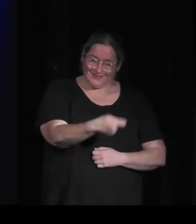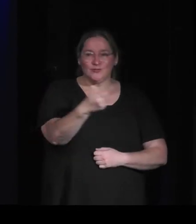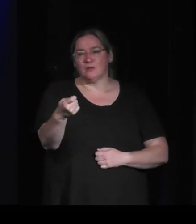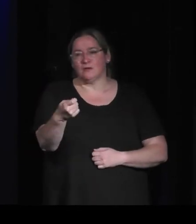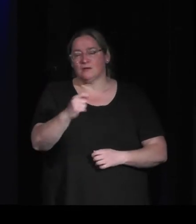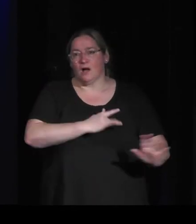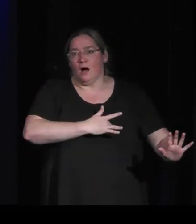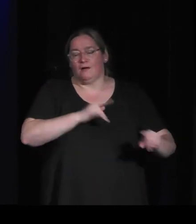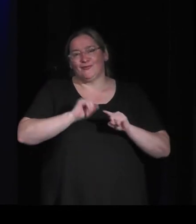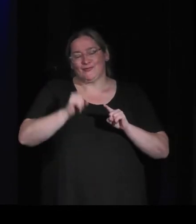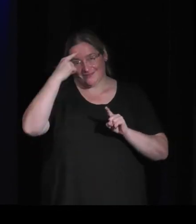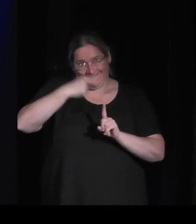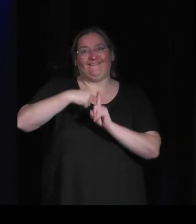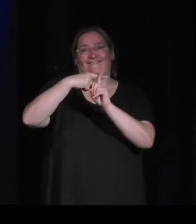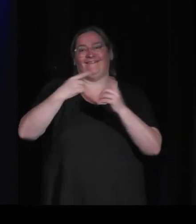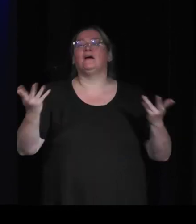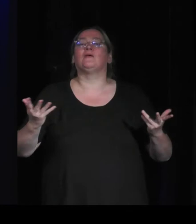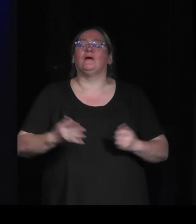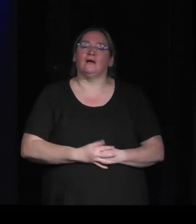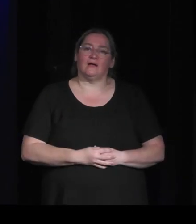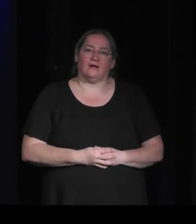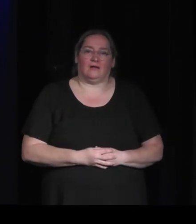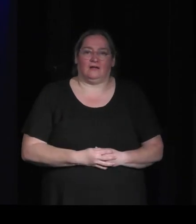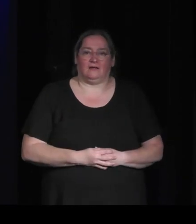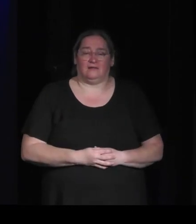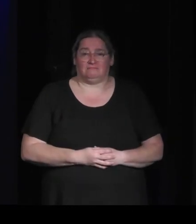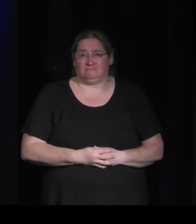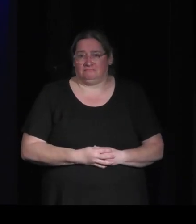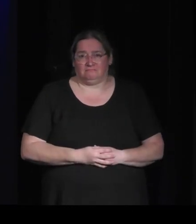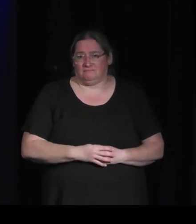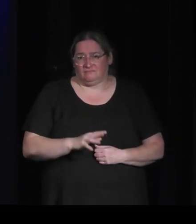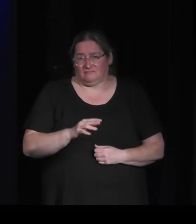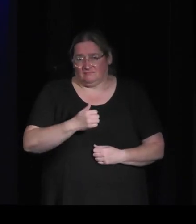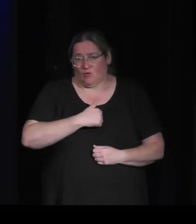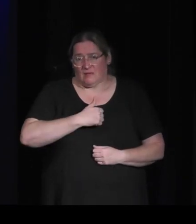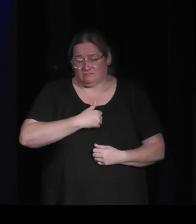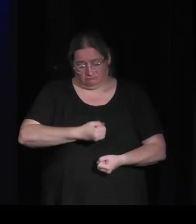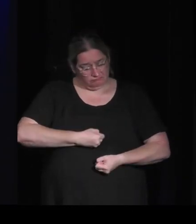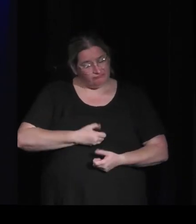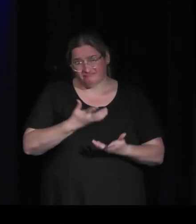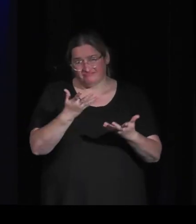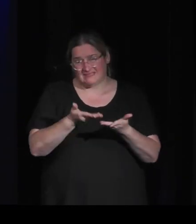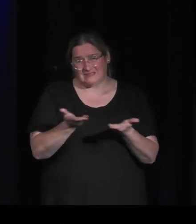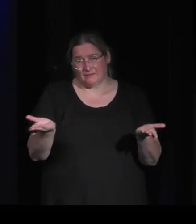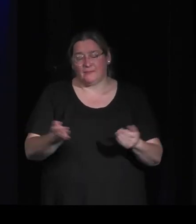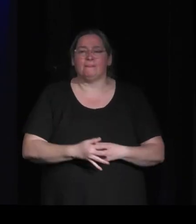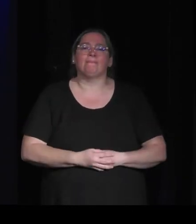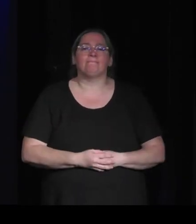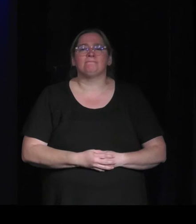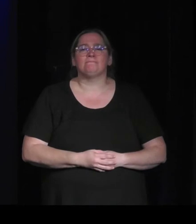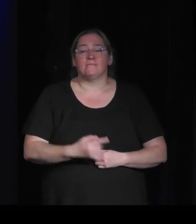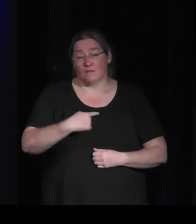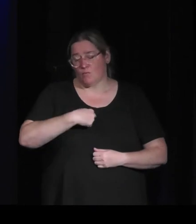profondément et je me dis, très simplement, si je la représente comme moi, je l'aime